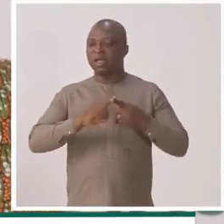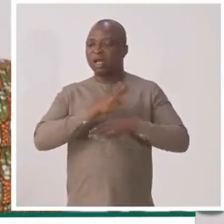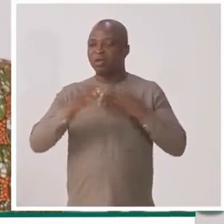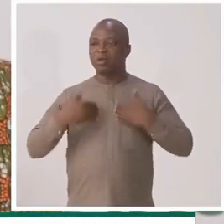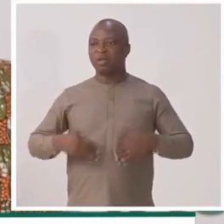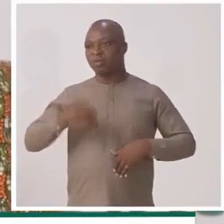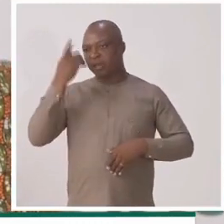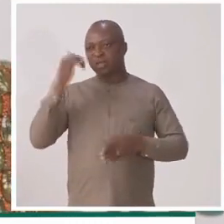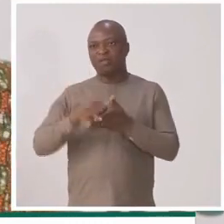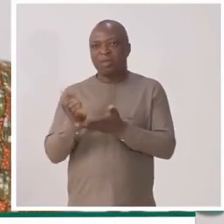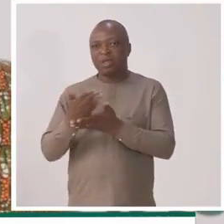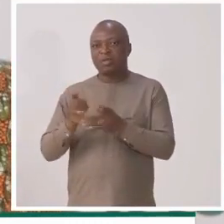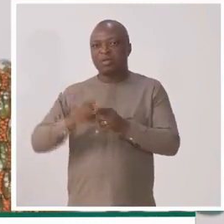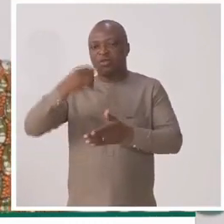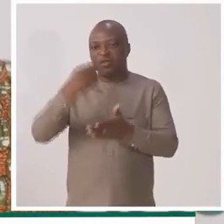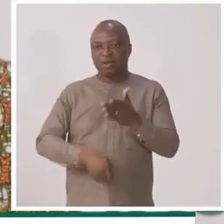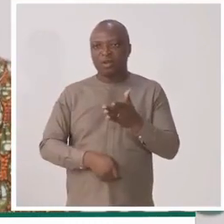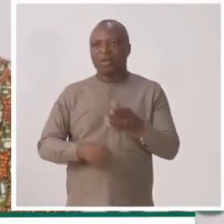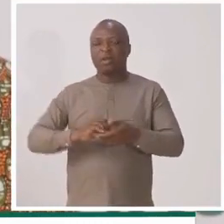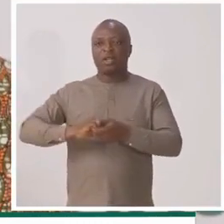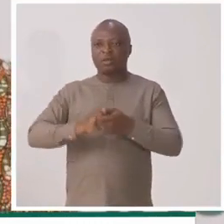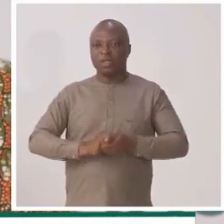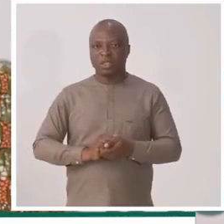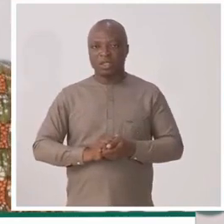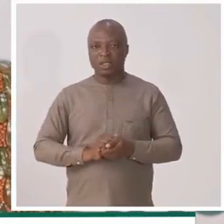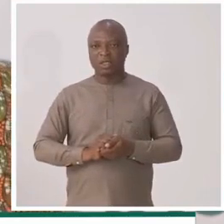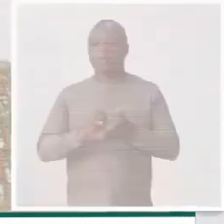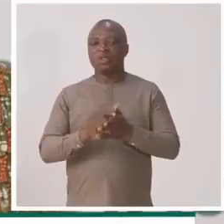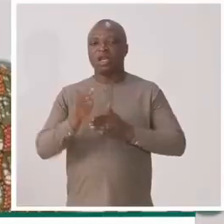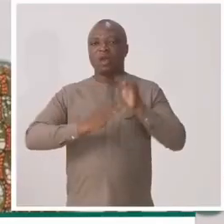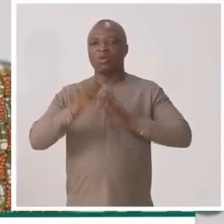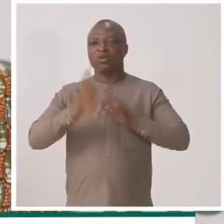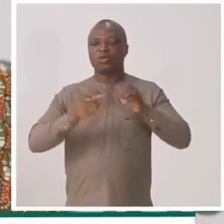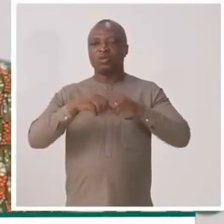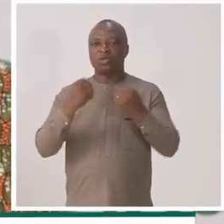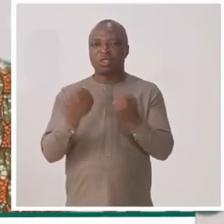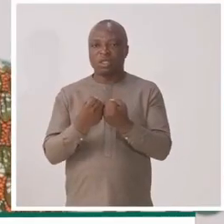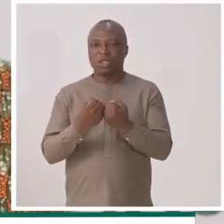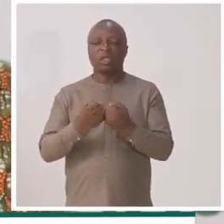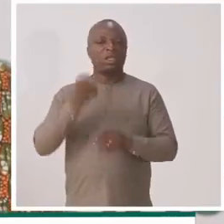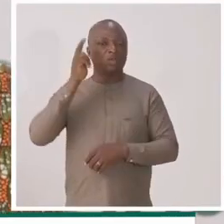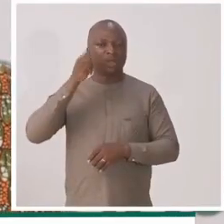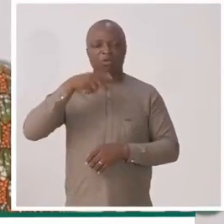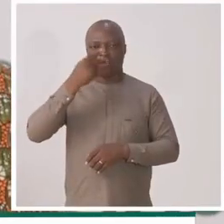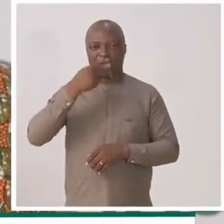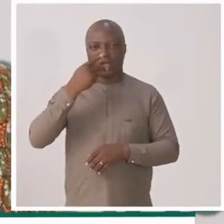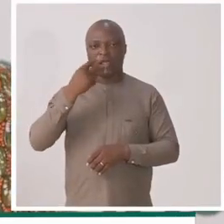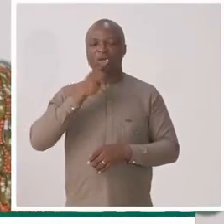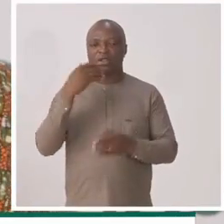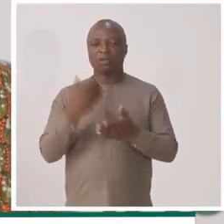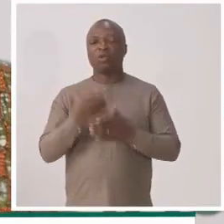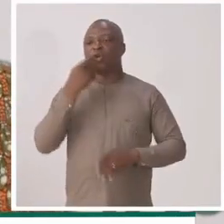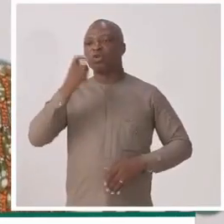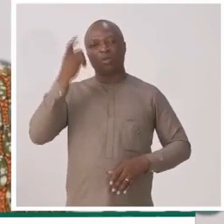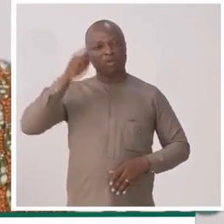bénéficie à tout le monde, parce que ça fait partie aussi de nos valeurs, la solidarité. Elle a construit nos sociétés, historiquement parlant,